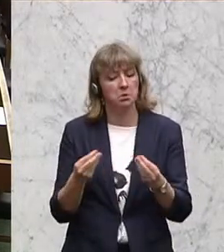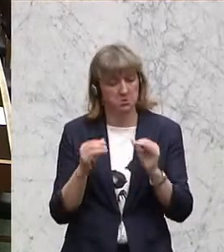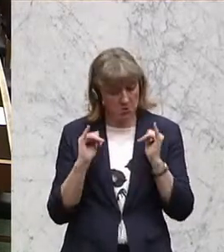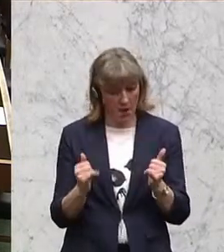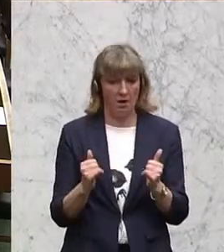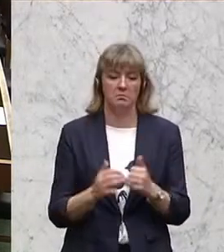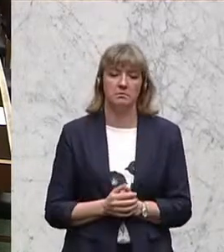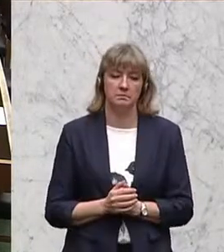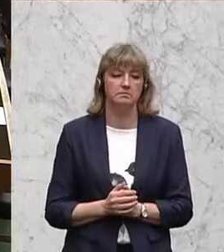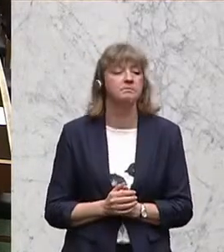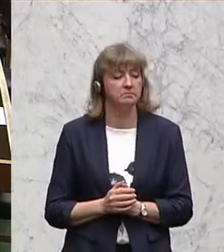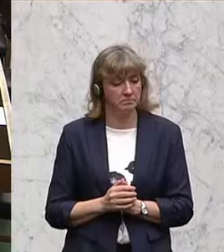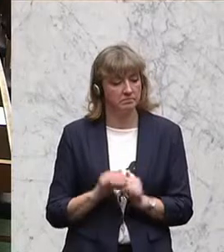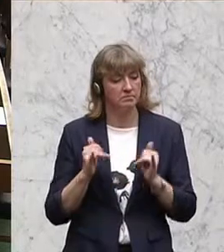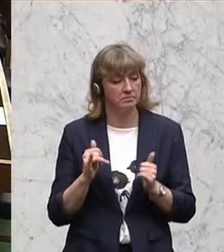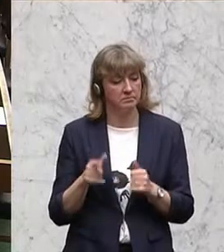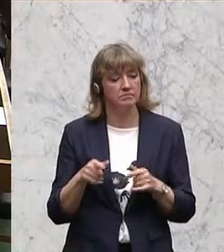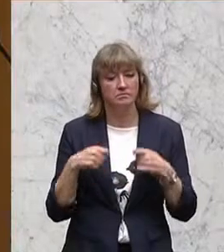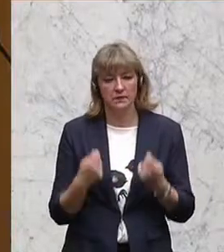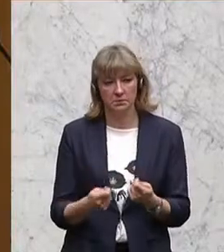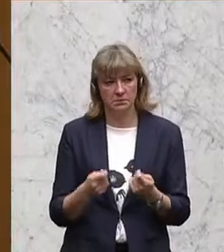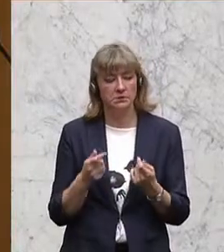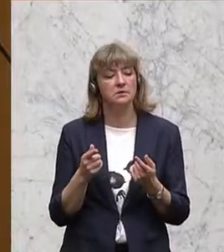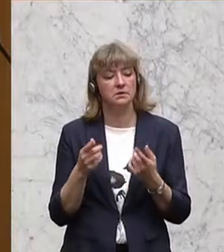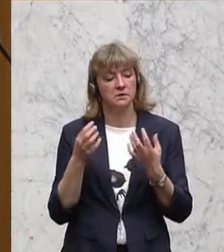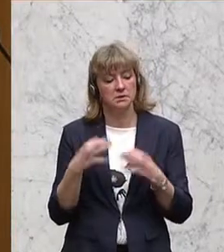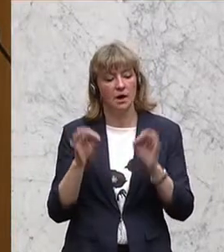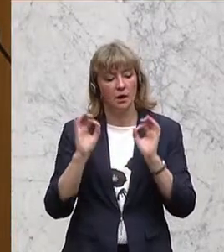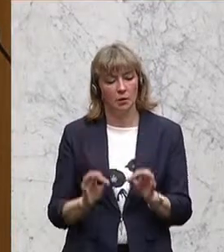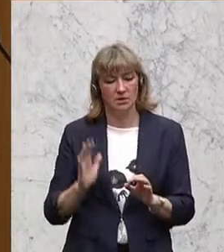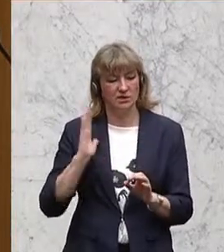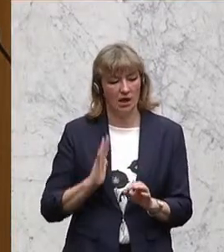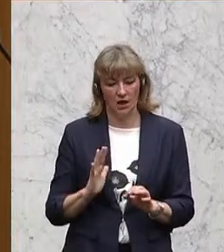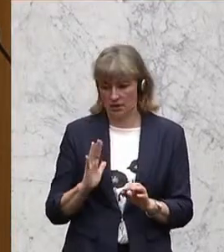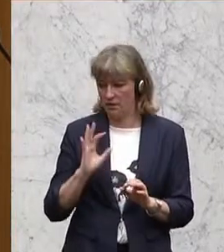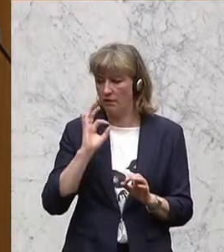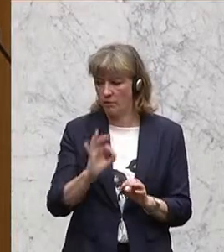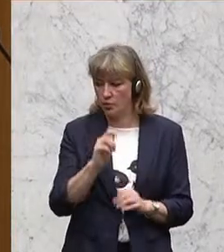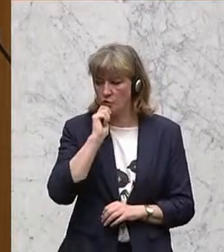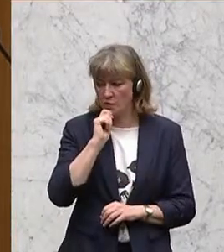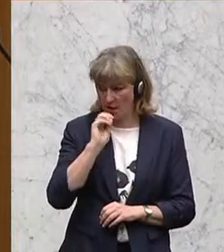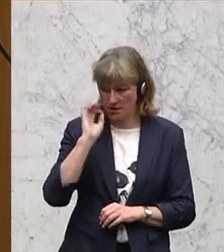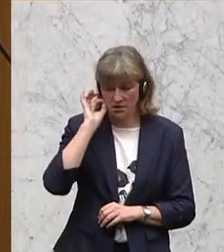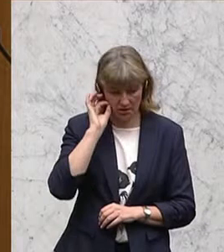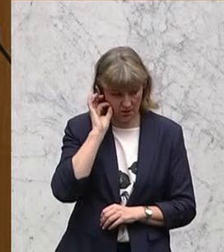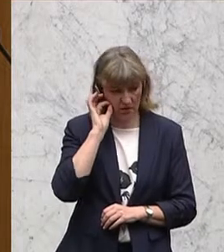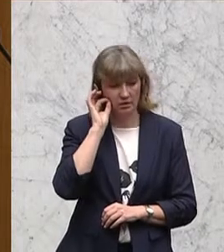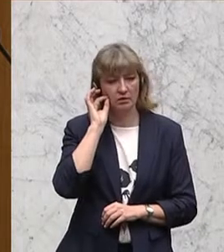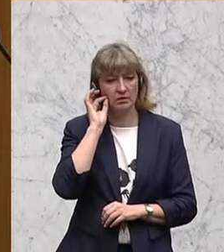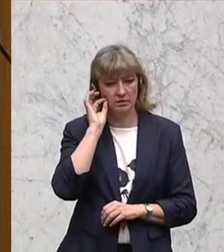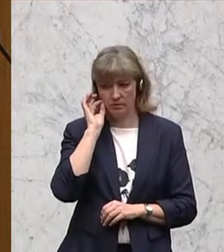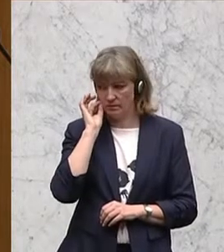Seite zum Verdi für Journalistinnen, aber auch mit